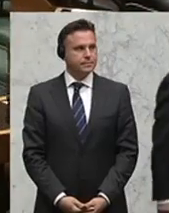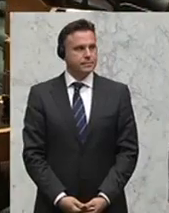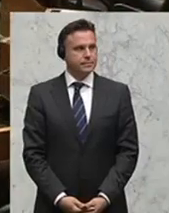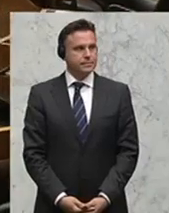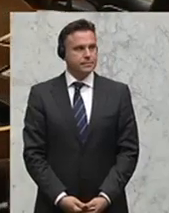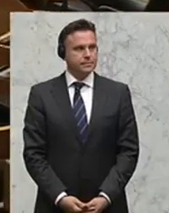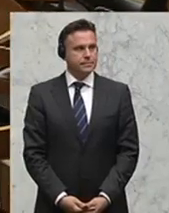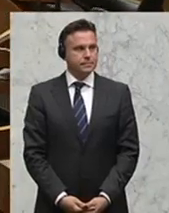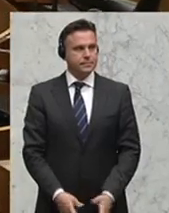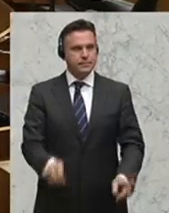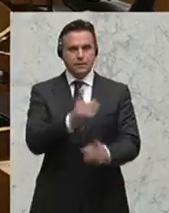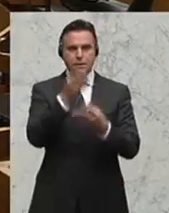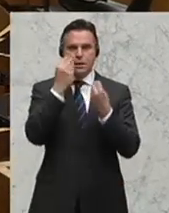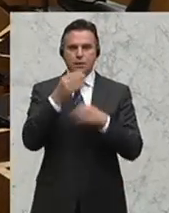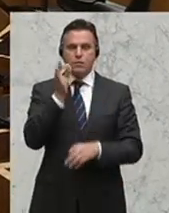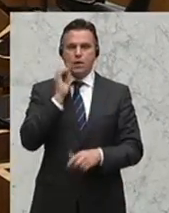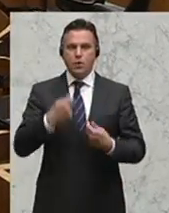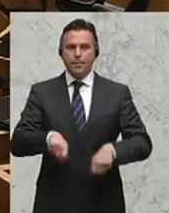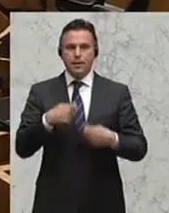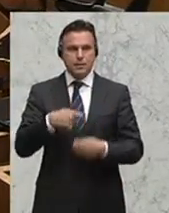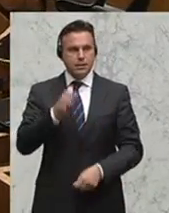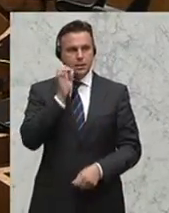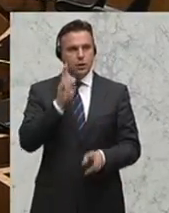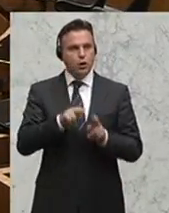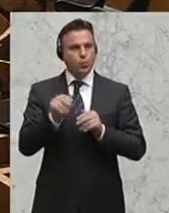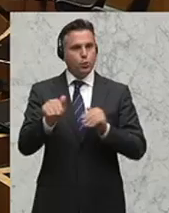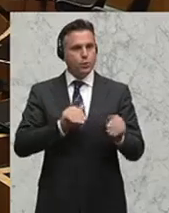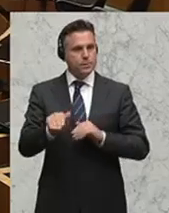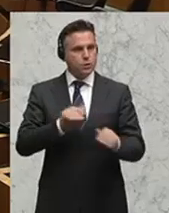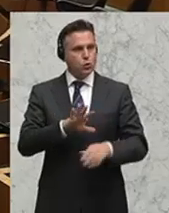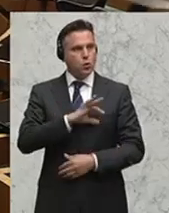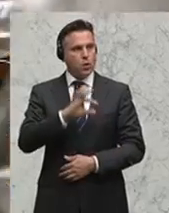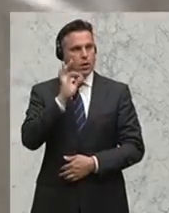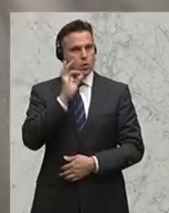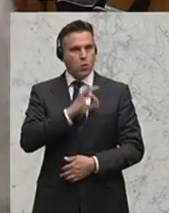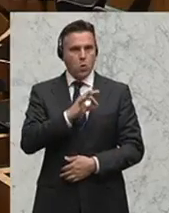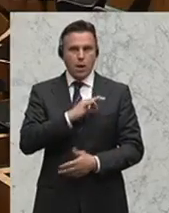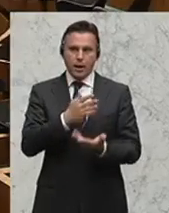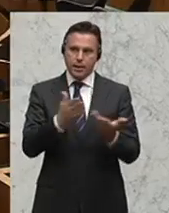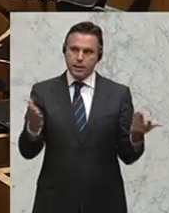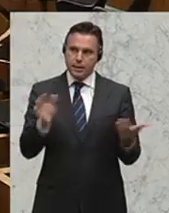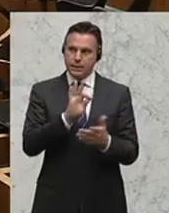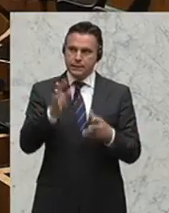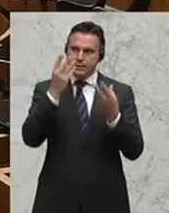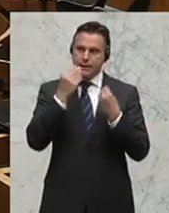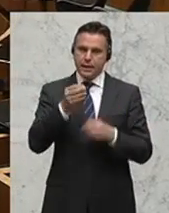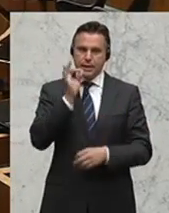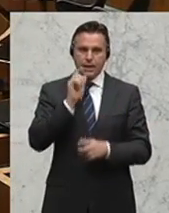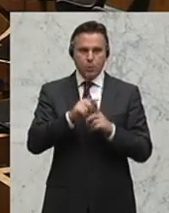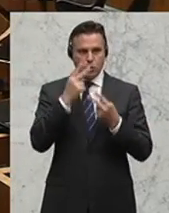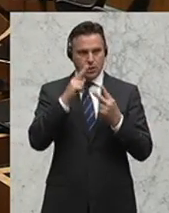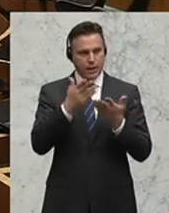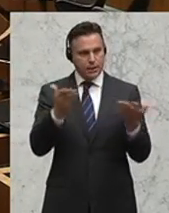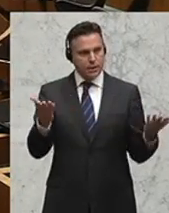Beatrix Karl, ÖVP ist nun an Bord. Präsidentin, Herr Bundesminister, werte Kolleginnen und Kollegen, meine sehr geehrten Damen und Herren.